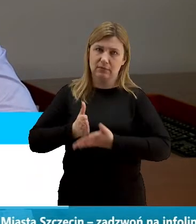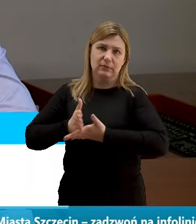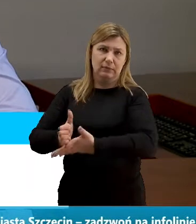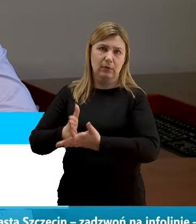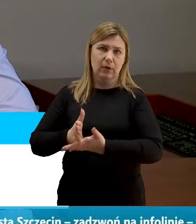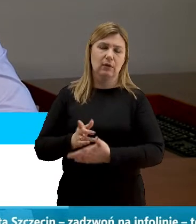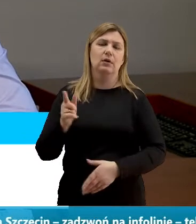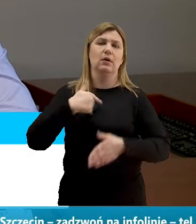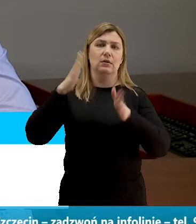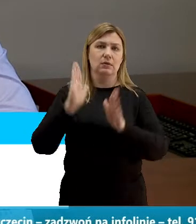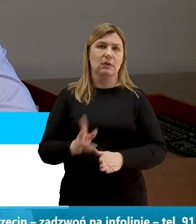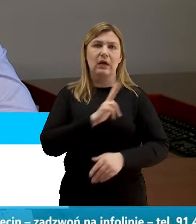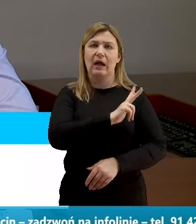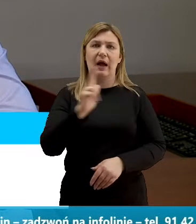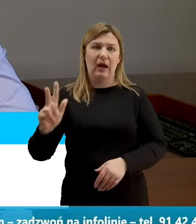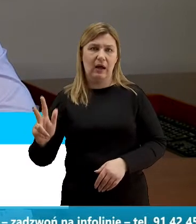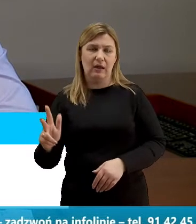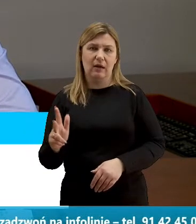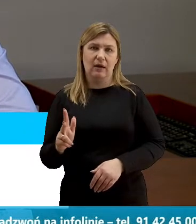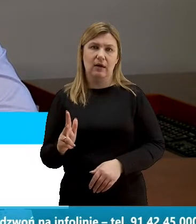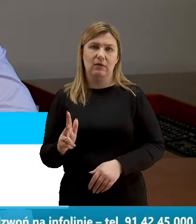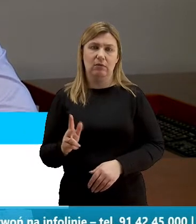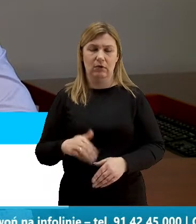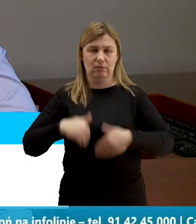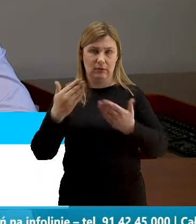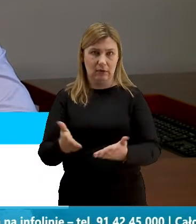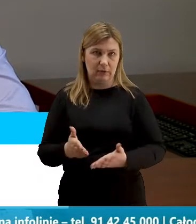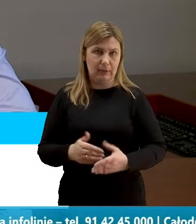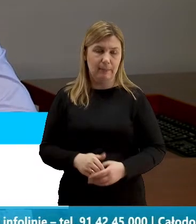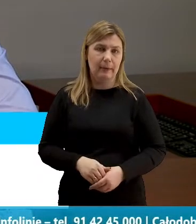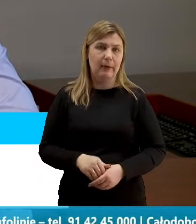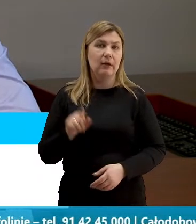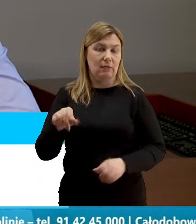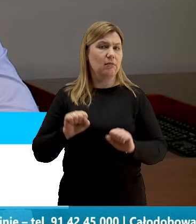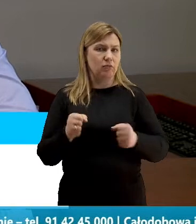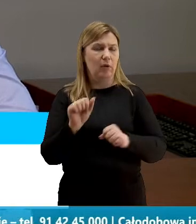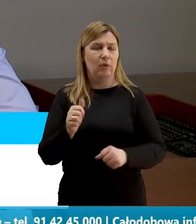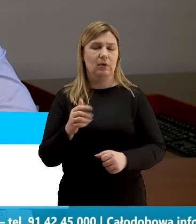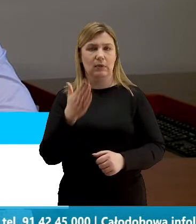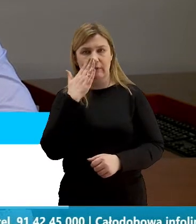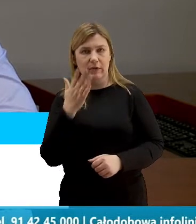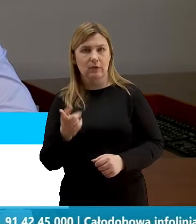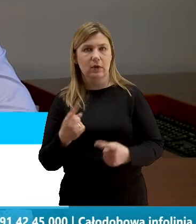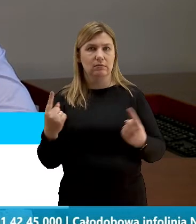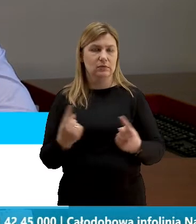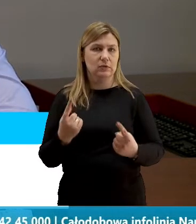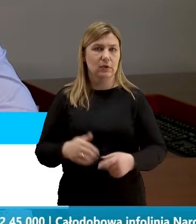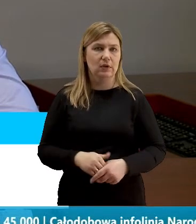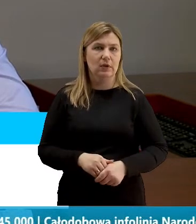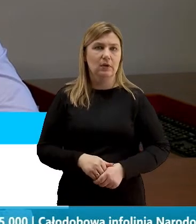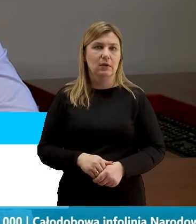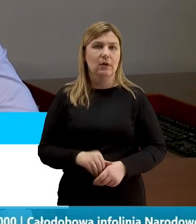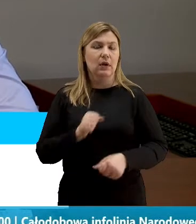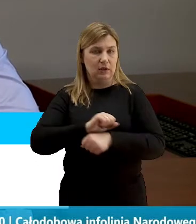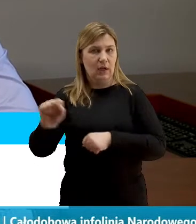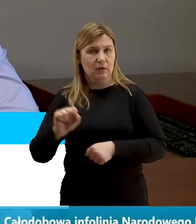elementarne zaopatrzenie dostarczymy więc tak to działa tak to funkcjonuje jesteśmy na